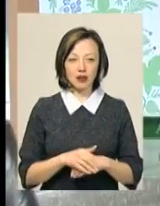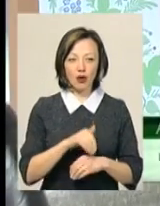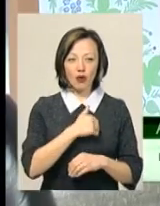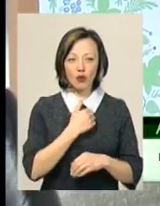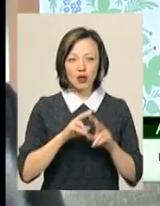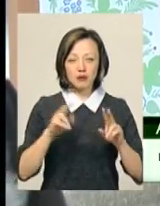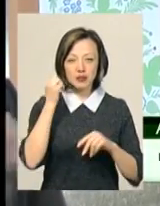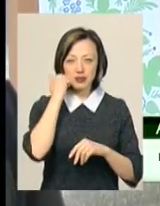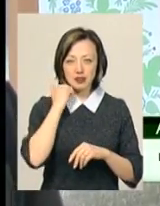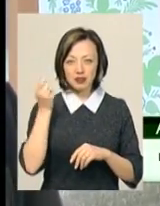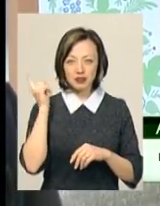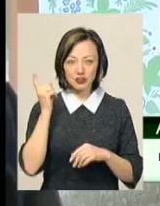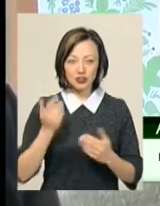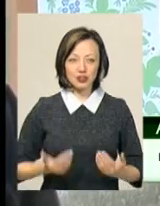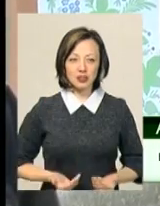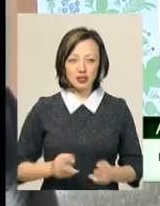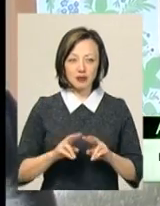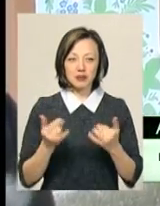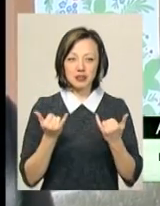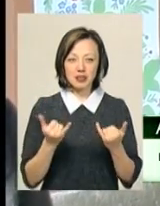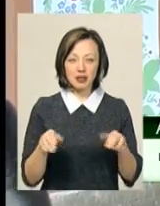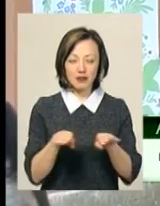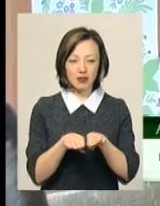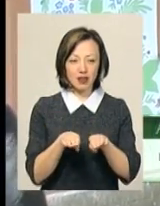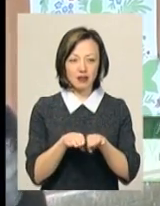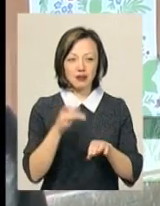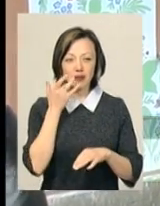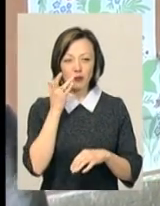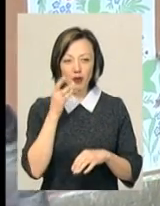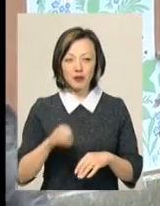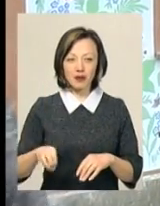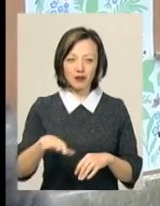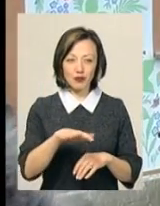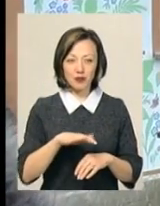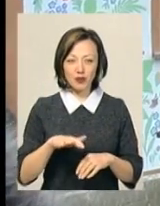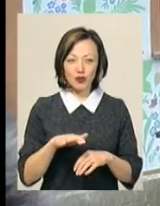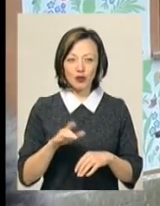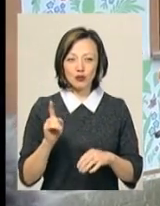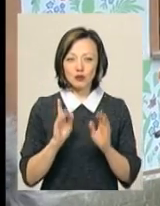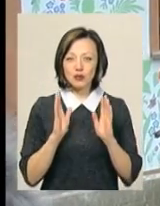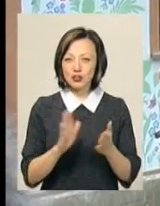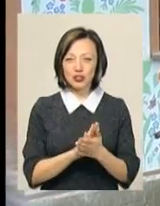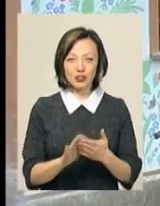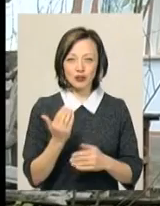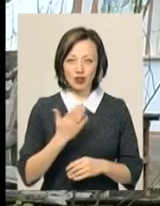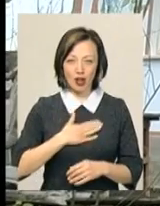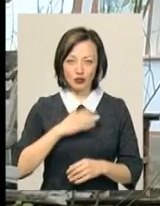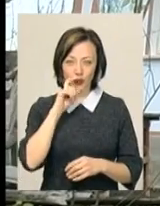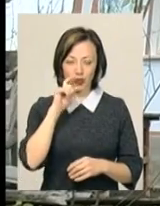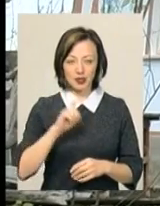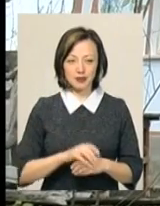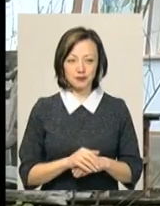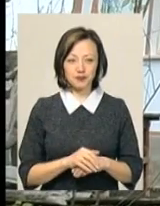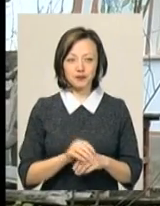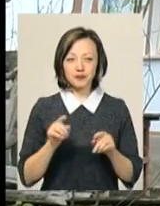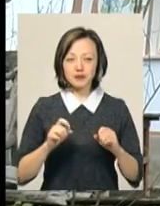старинку, коли жили українці, не так, як ми тепер десь рівняємось на Америку чи на Європу, щоб суто українське, наше. Збрижани до